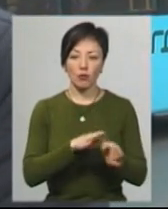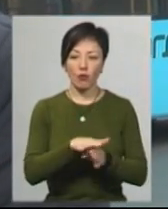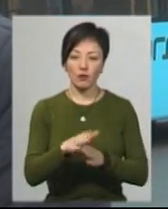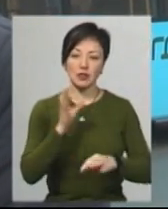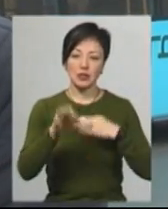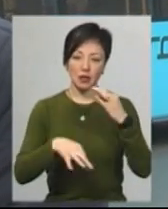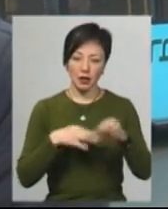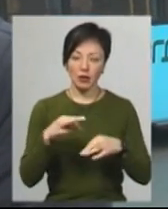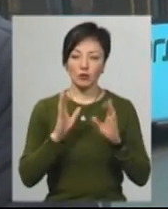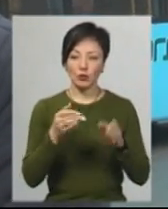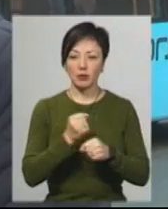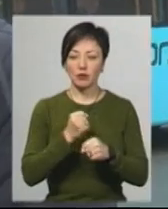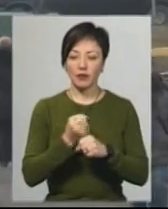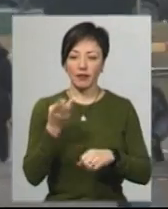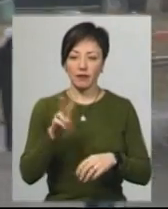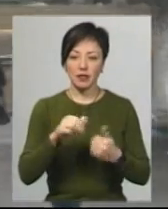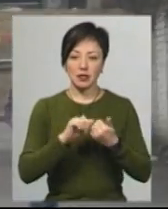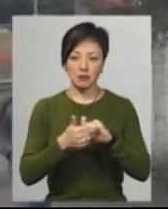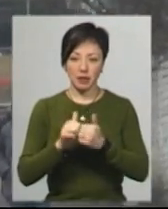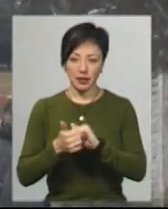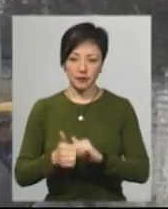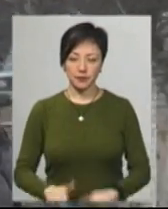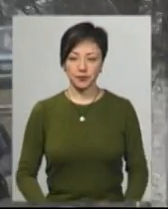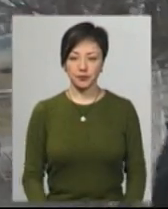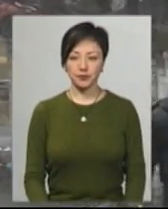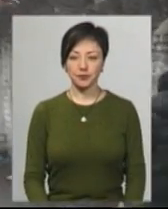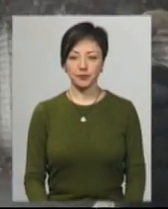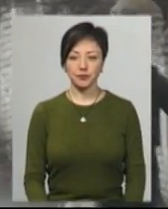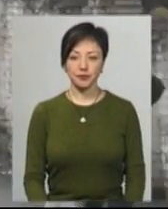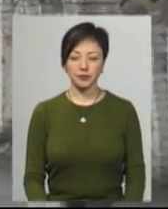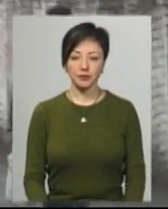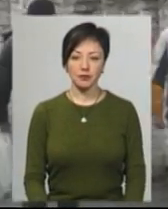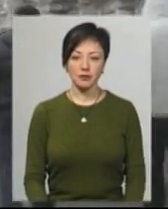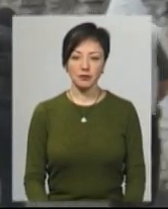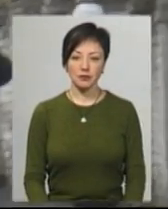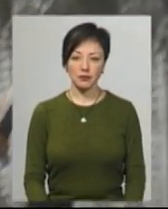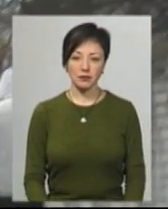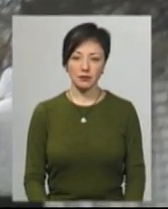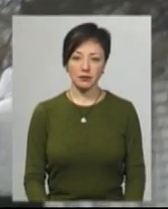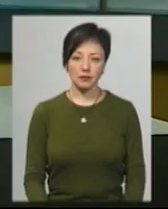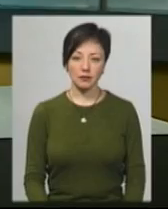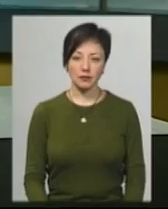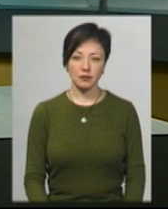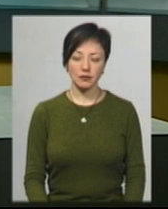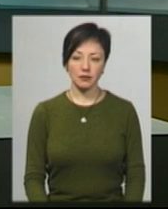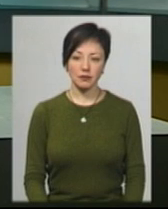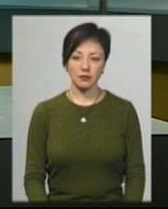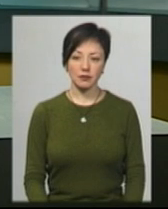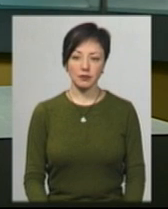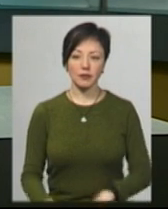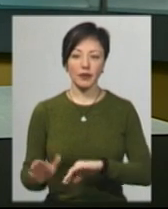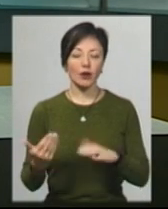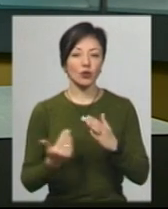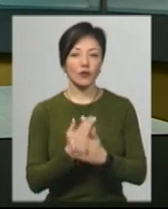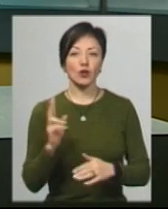цілий день і буде працювати у дві зміни. Неля Шпулак, Віктор Кривий. Новини на Суспільному. Хмельницький. Новий